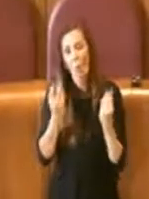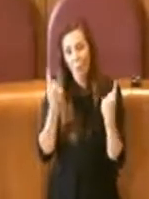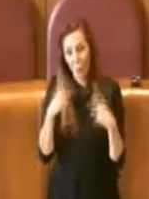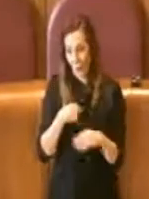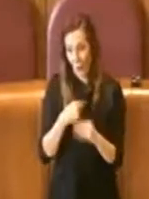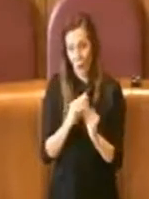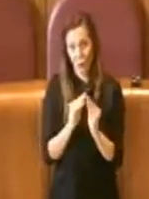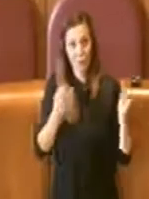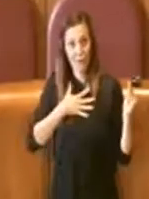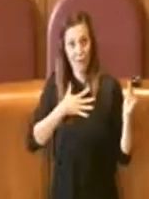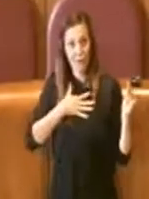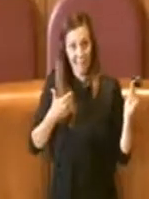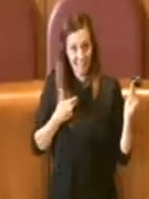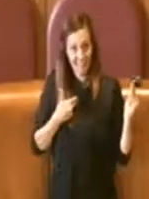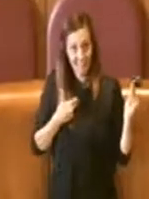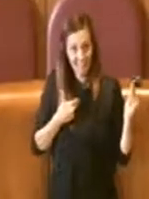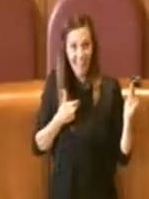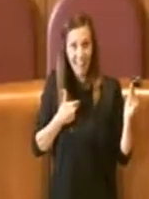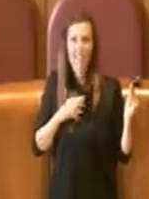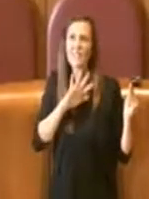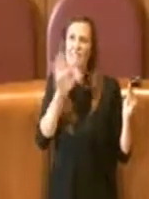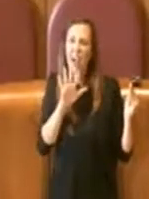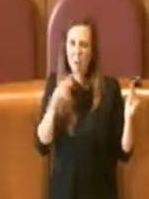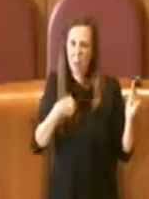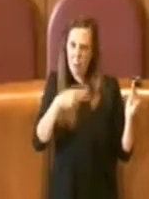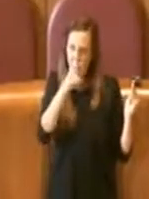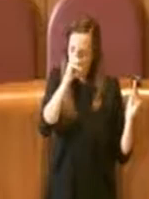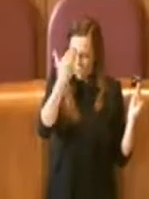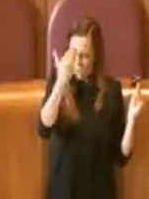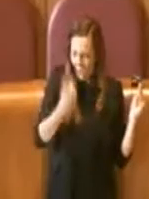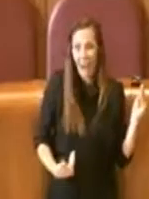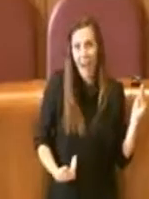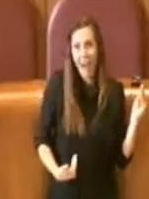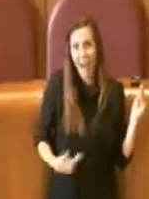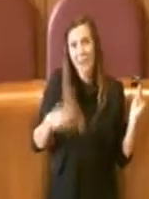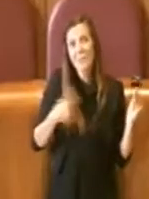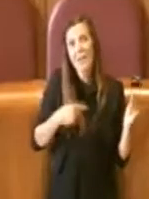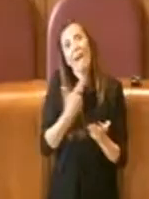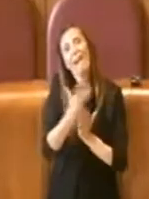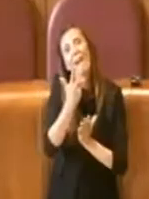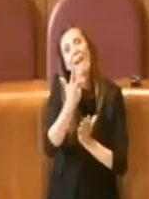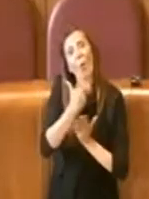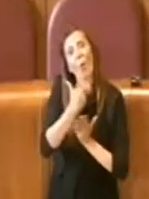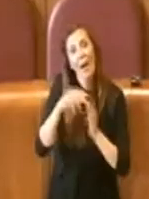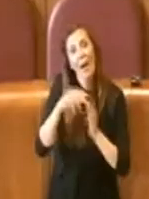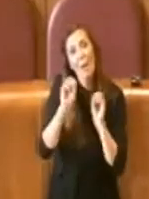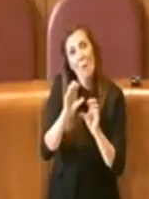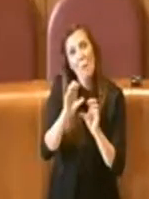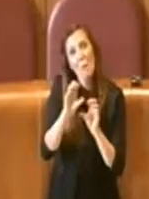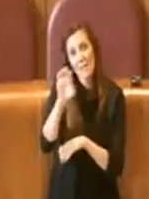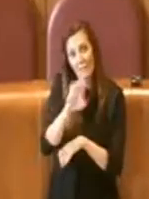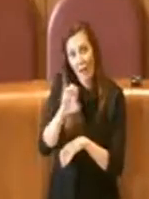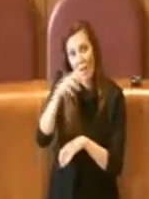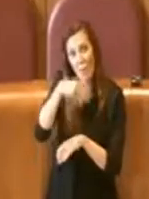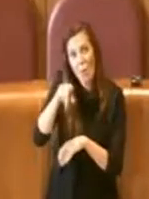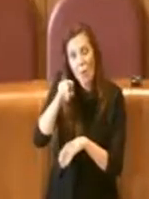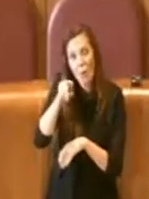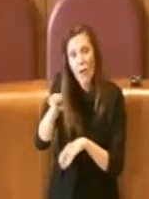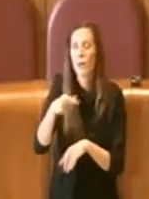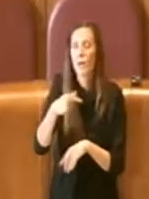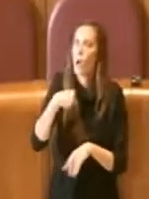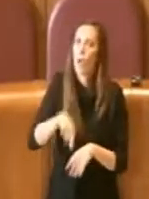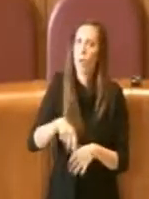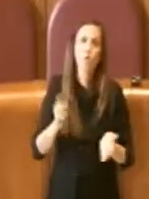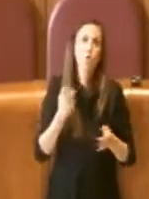giovanità con la quale potrei risultare banale nel raccontare del maestro Morricone, ma sarà doveroso in questa sede ricordarne la carriera